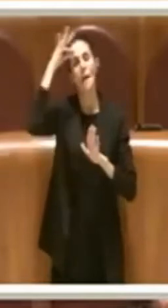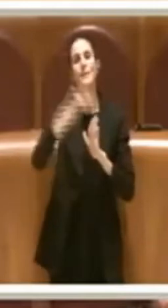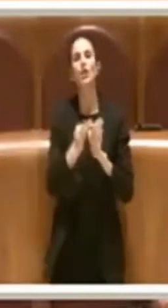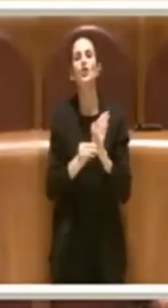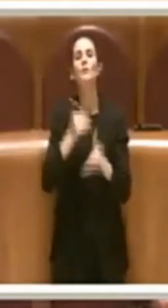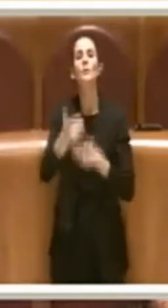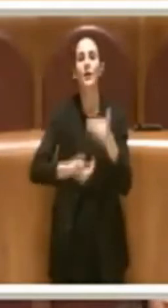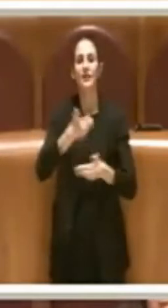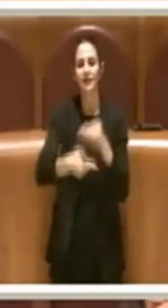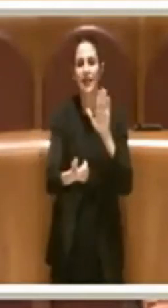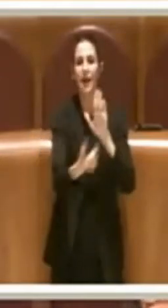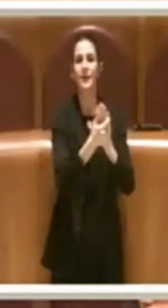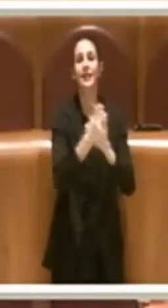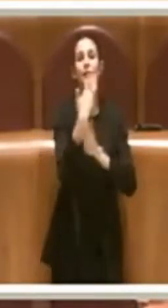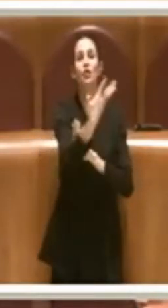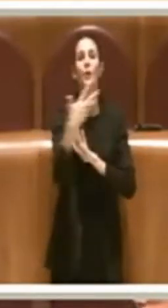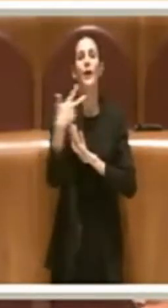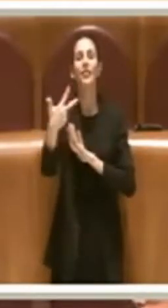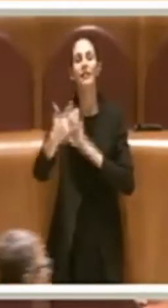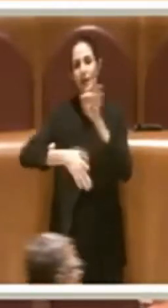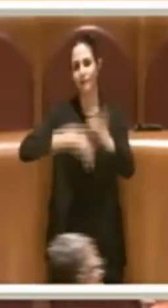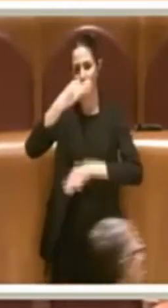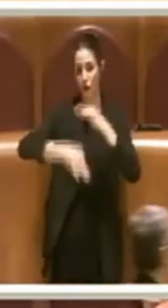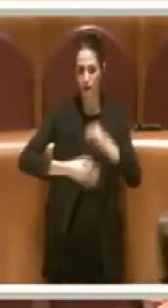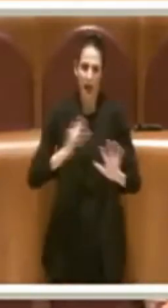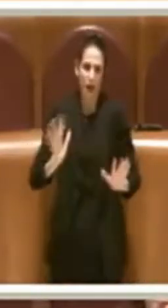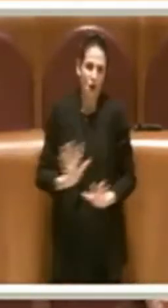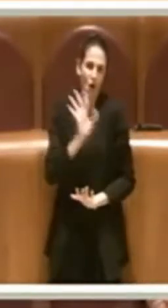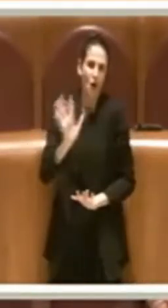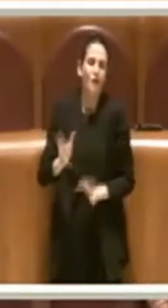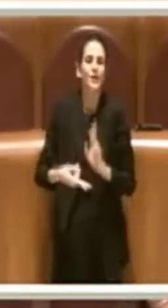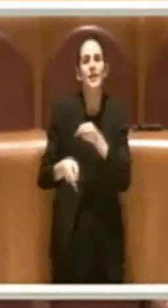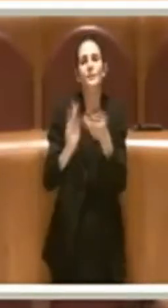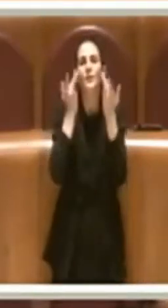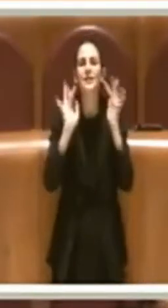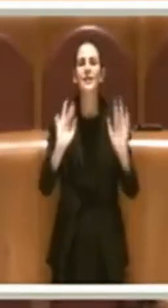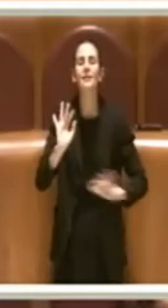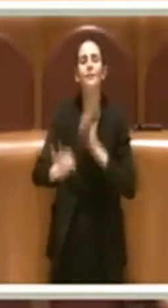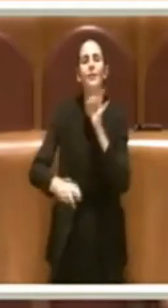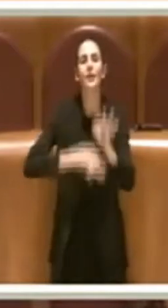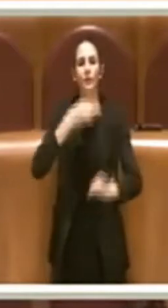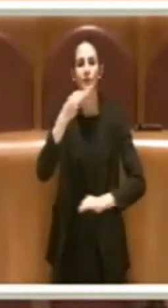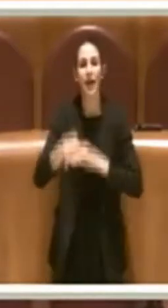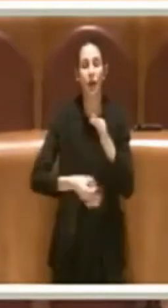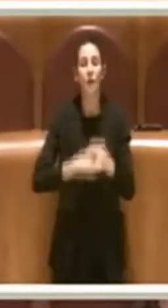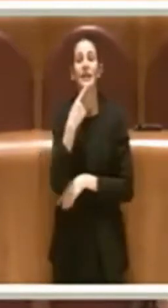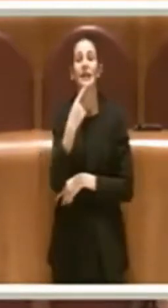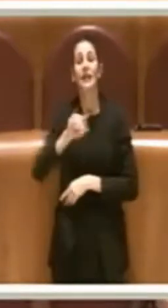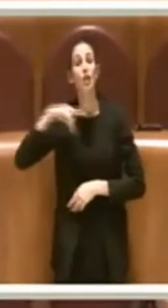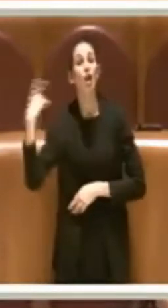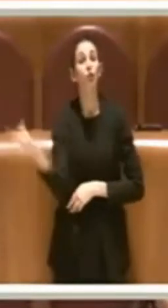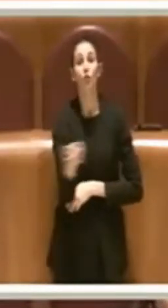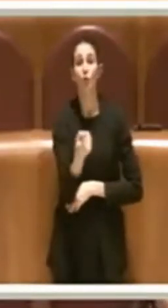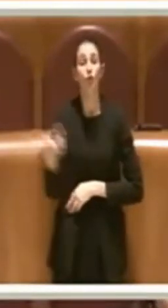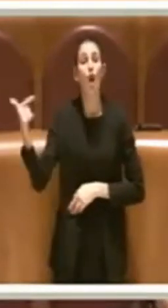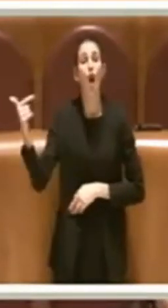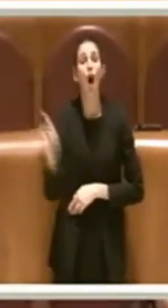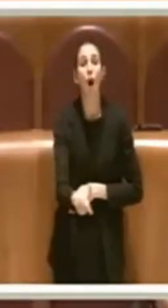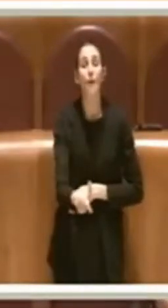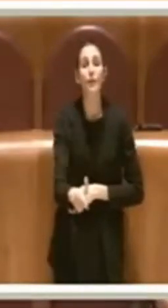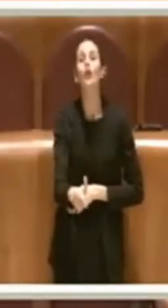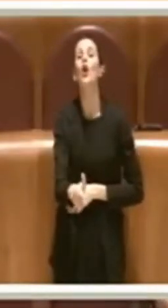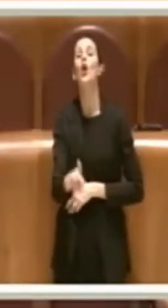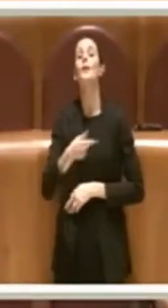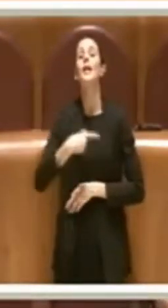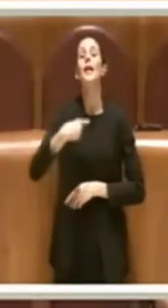53, lo spiego, magari è più semplice se lo spiego, dice che tutti sono tenuti a concorrere alle spese